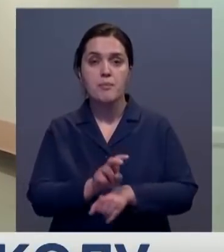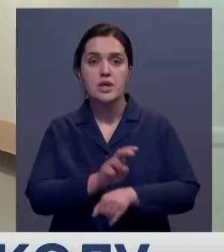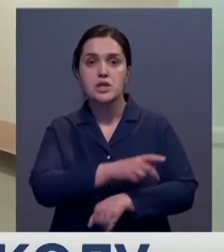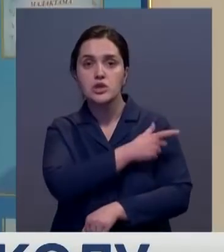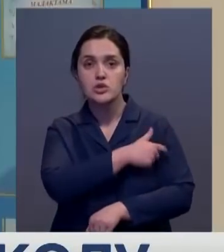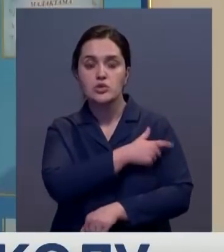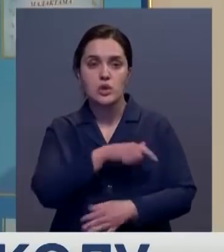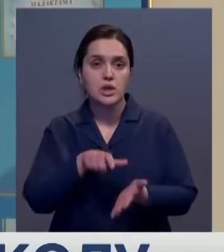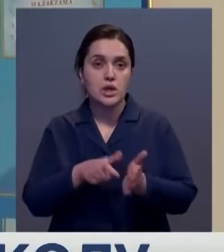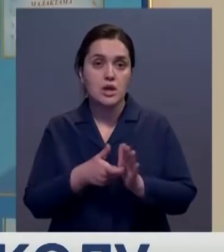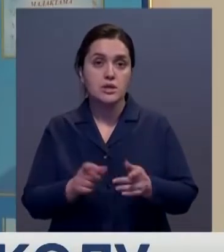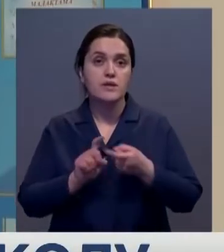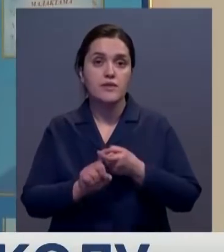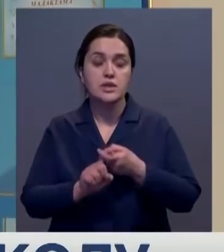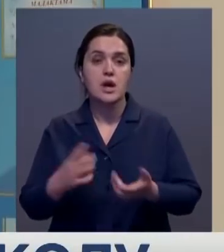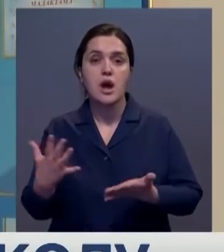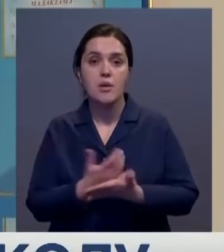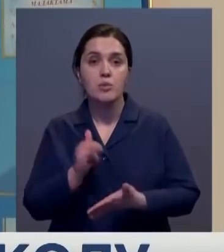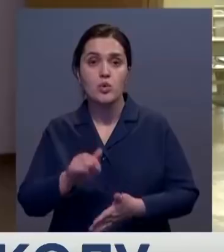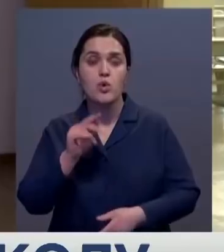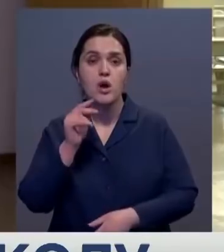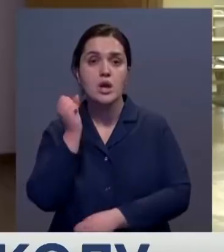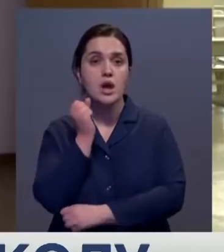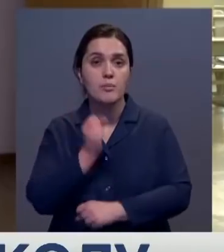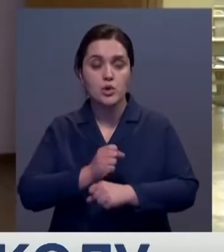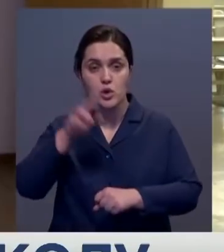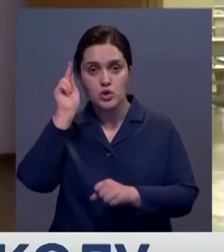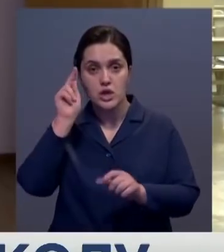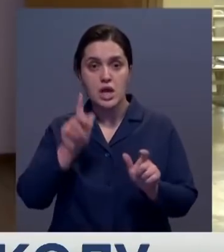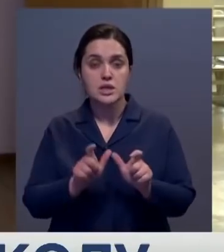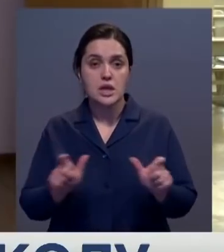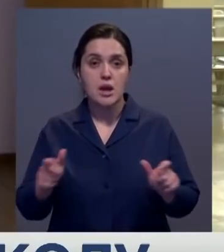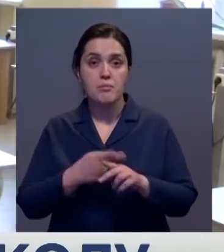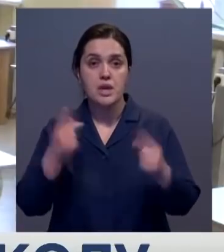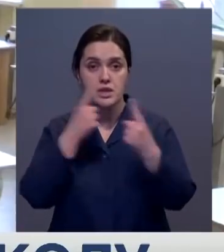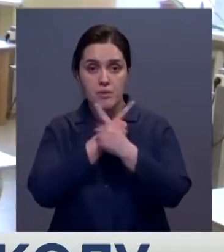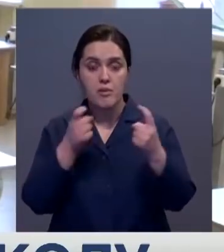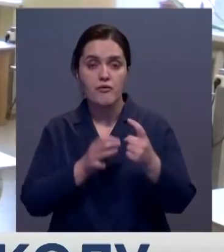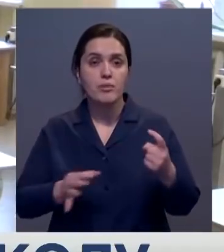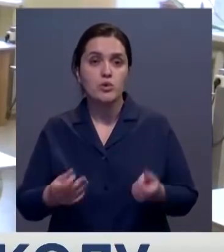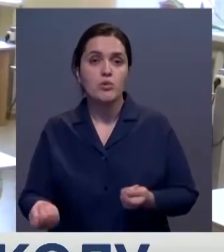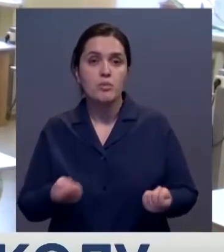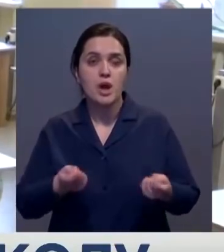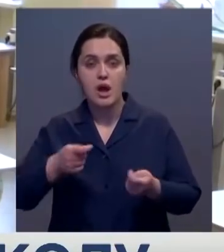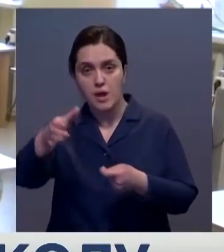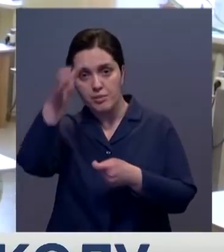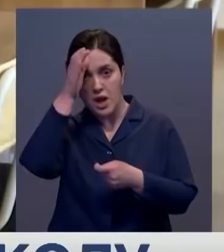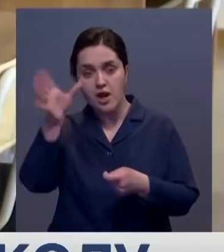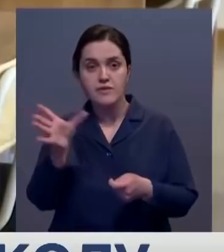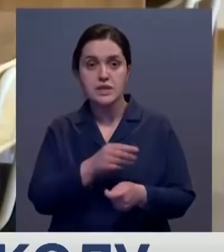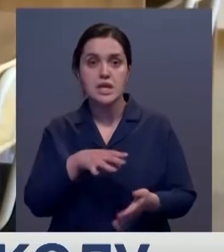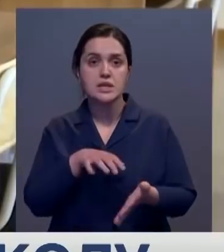дежурные классы. Кроме того, инфекция обнаружена у сотрудника учебных заведений. Об этом сообщили в областном управлении образования.